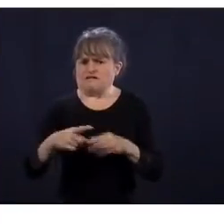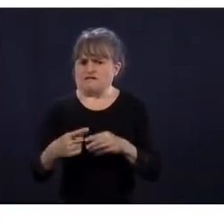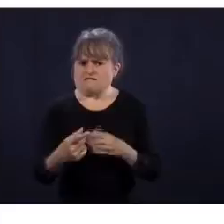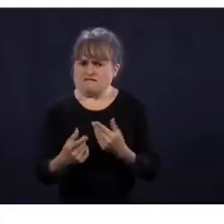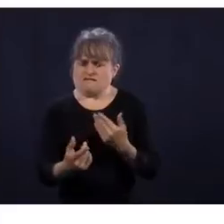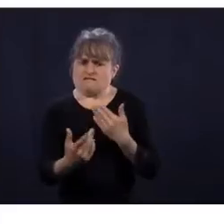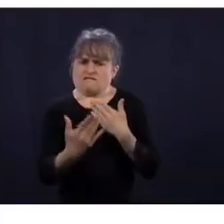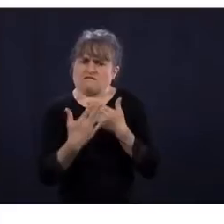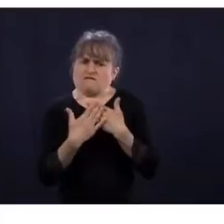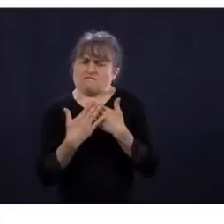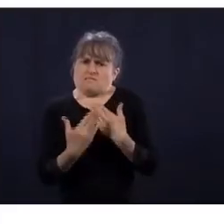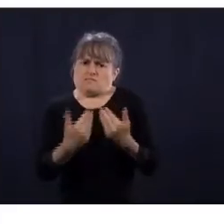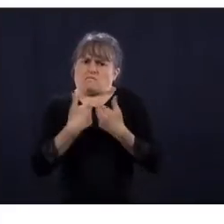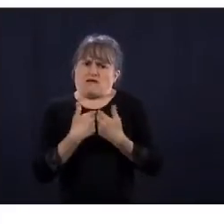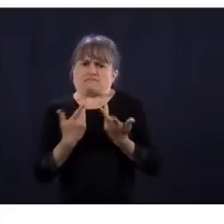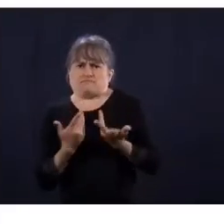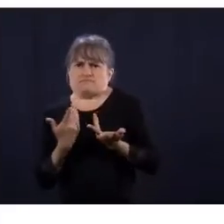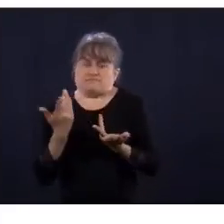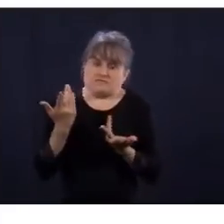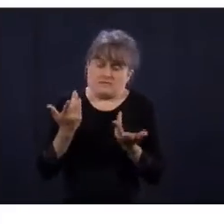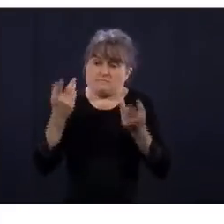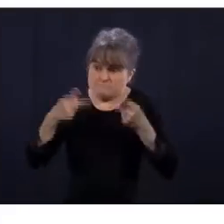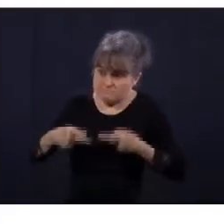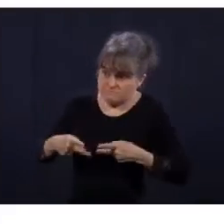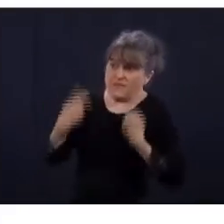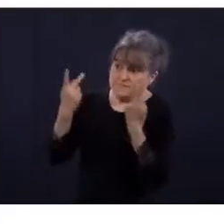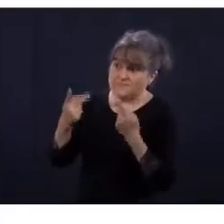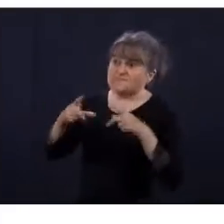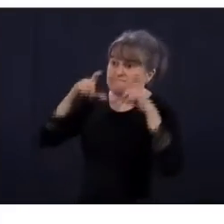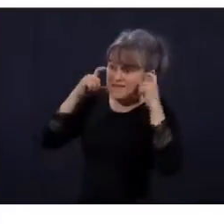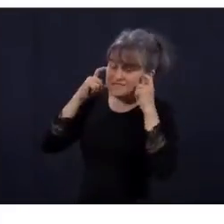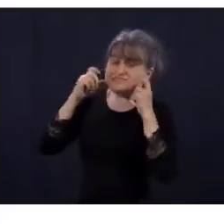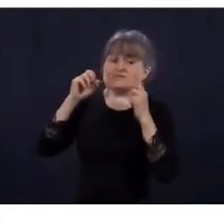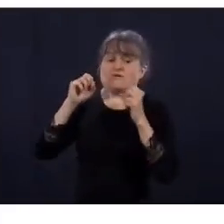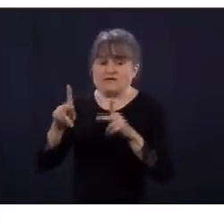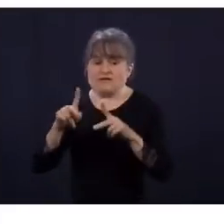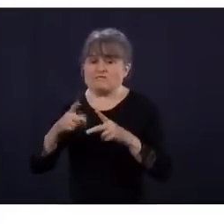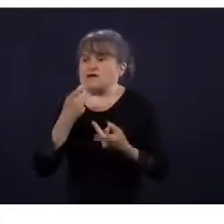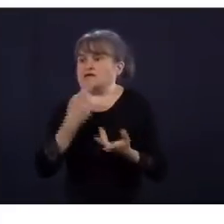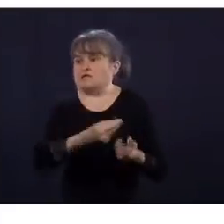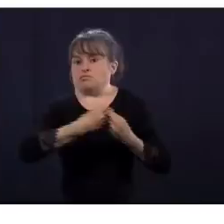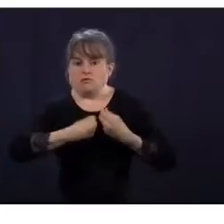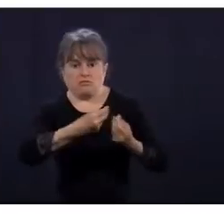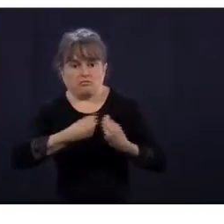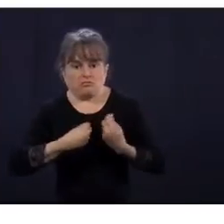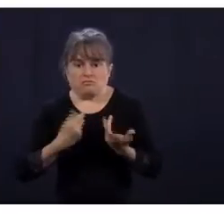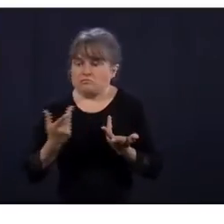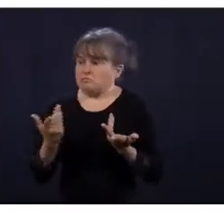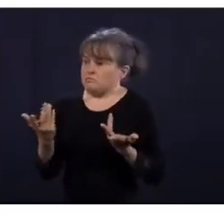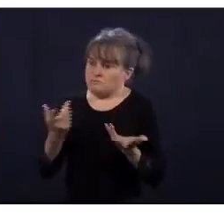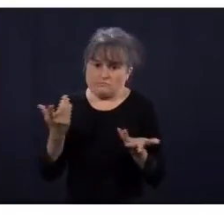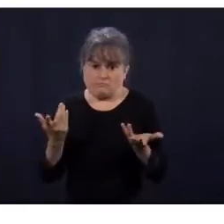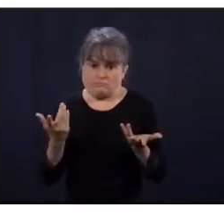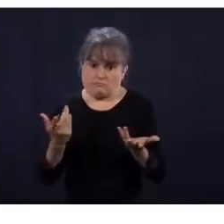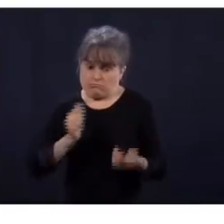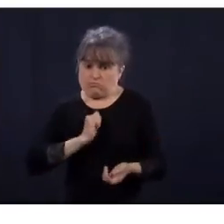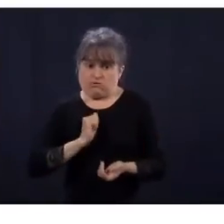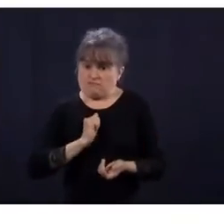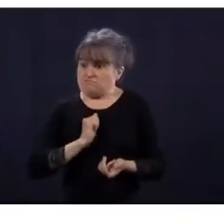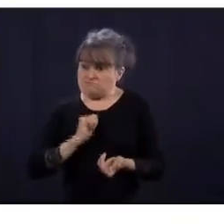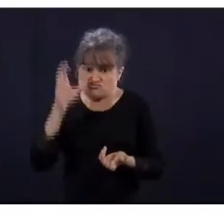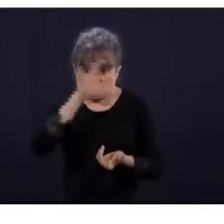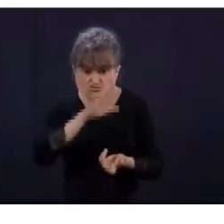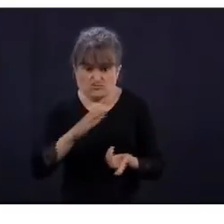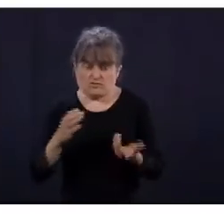selon les enseignants, de fournir ces équipements-là, même s'ils ont la permission. Est-ce qu'il y aura des équipements de sécurité mis à la disposition